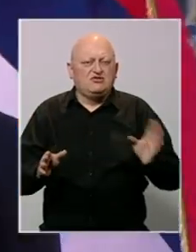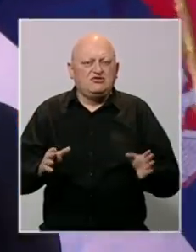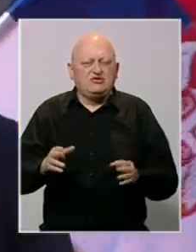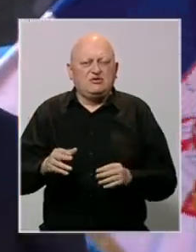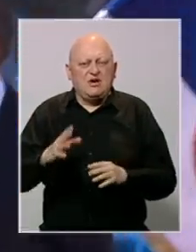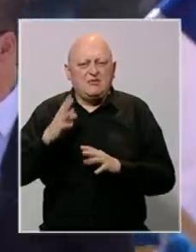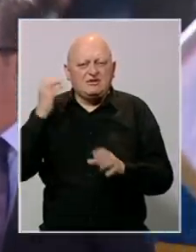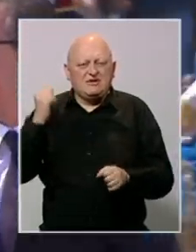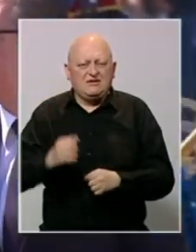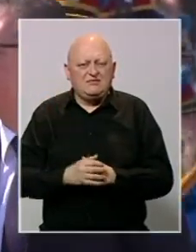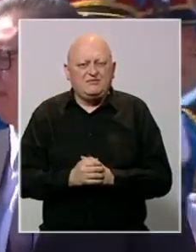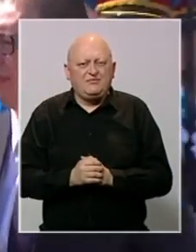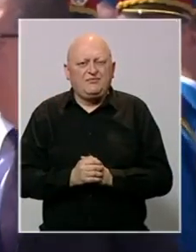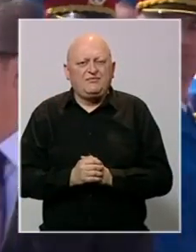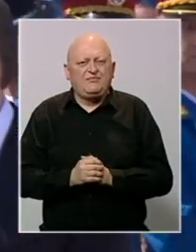istočnih ambasada.